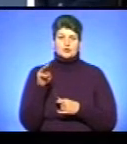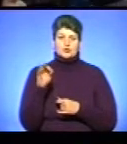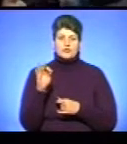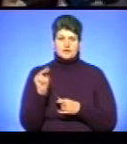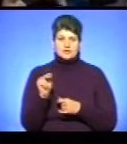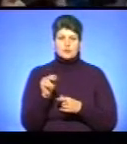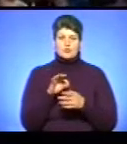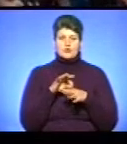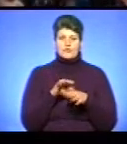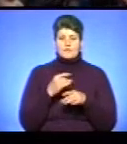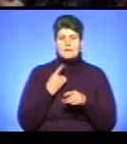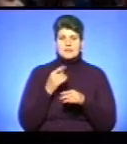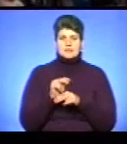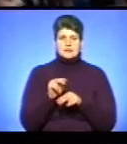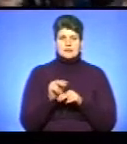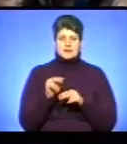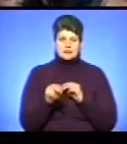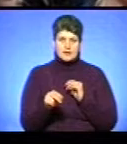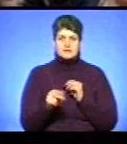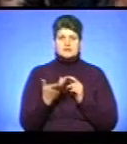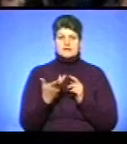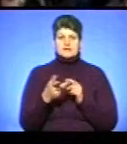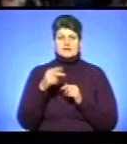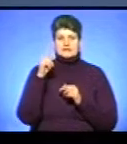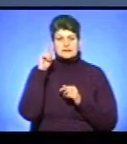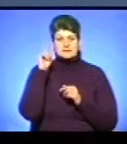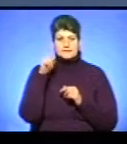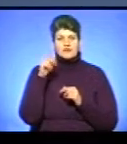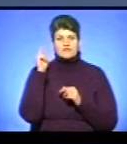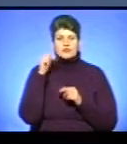фільмів. Навики як у акторській майстерності, звичайно, всіх різні.